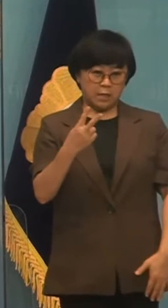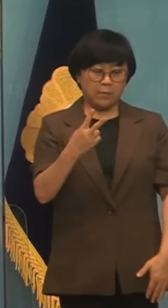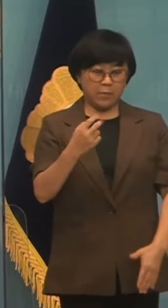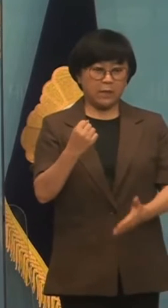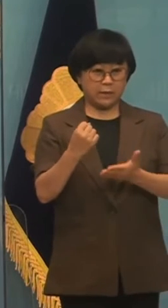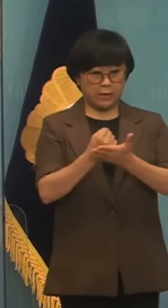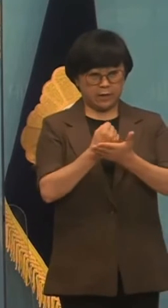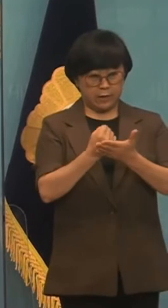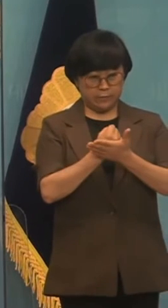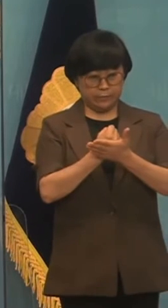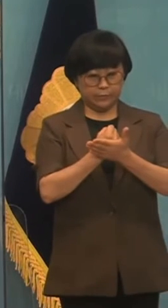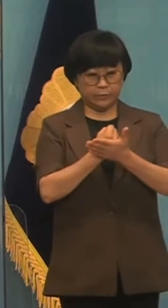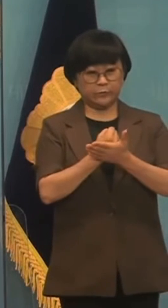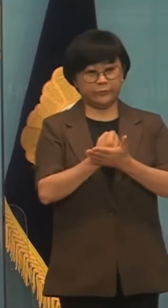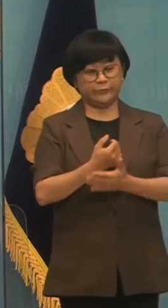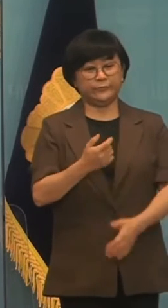둡니다.